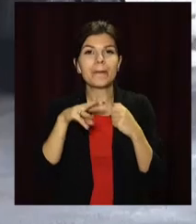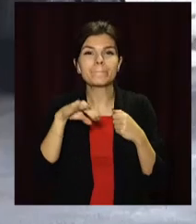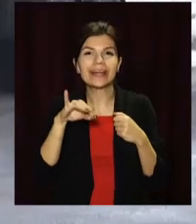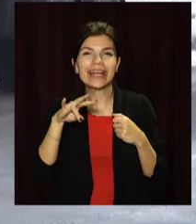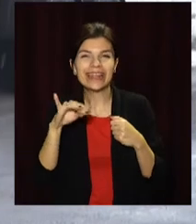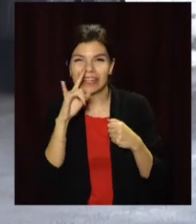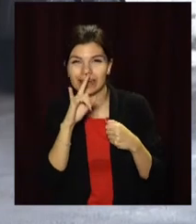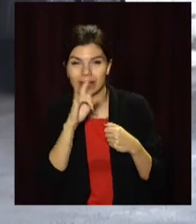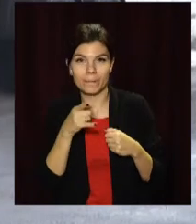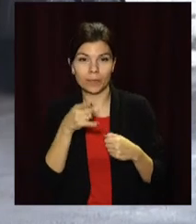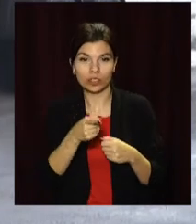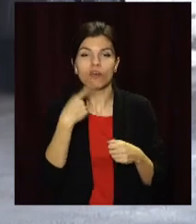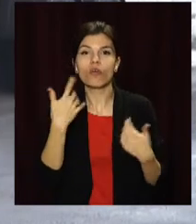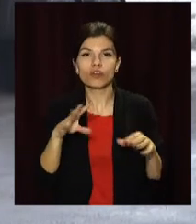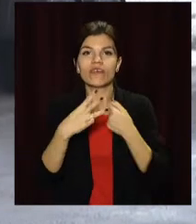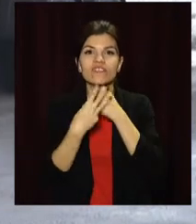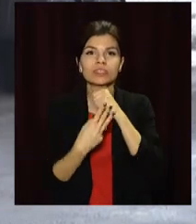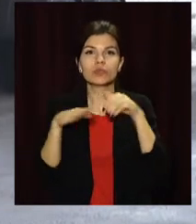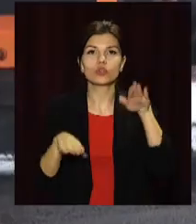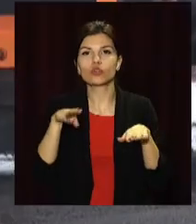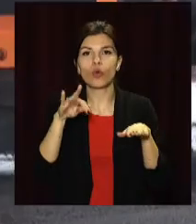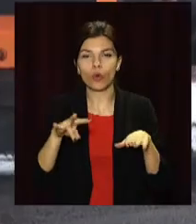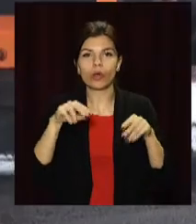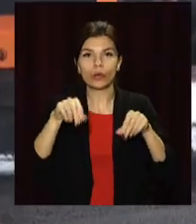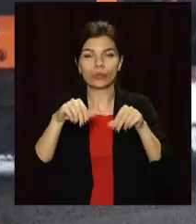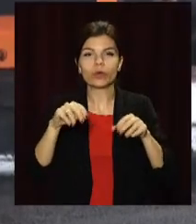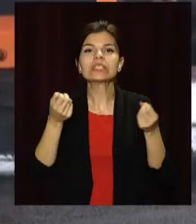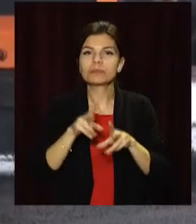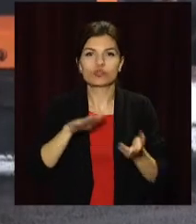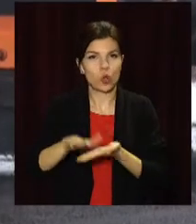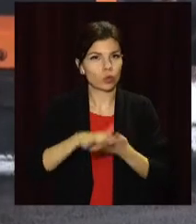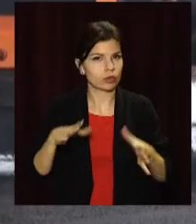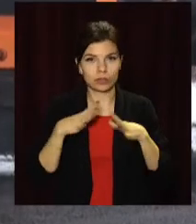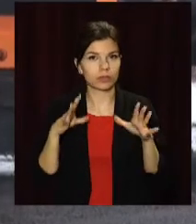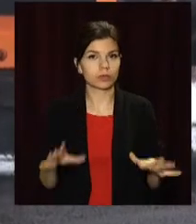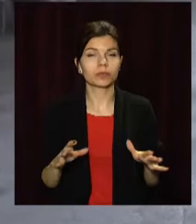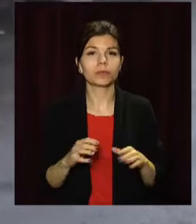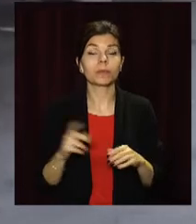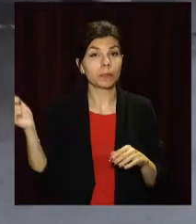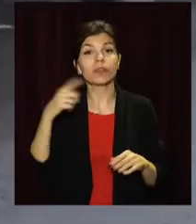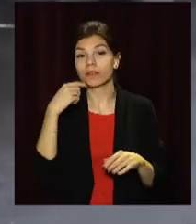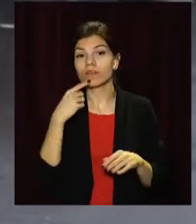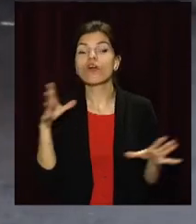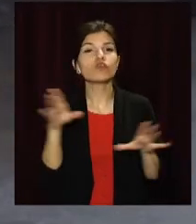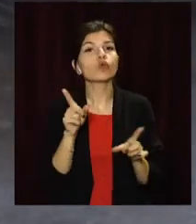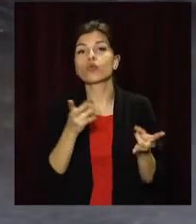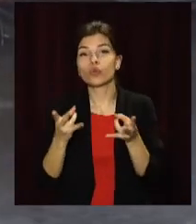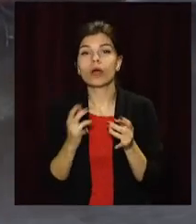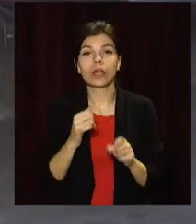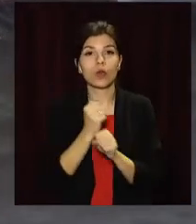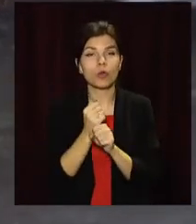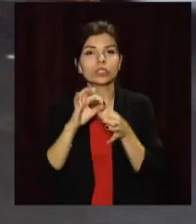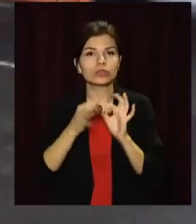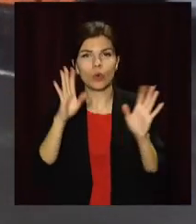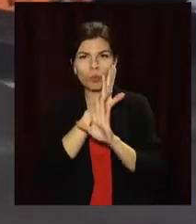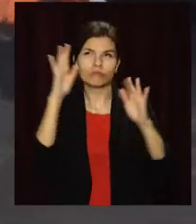використали 800 тонн проти ожеледної суміші. У Департаменті благоустрою та інфраструктури міськради кажуть, все необхідне для роботи в складних